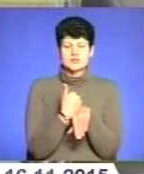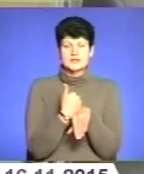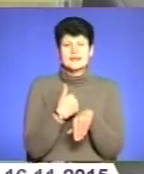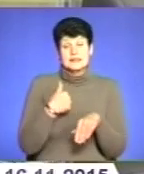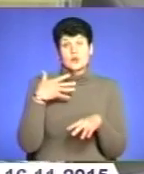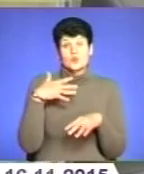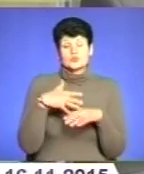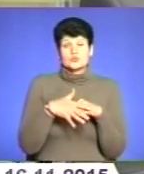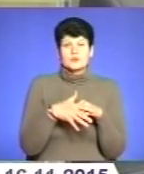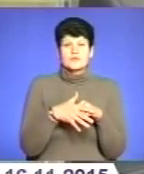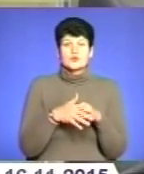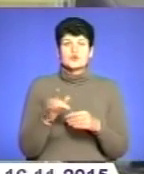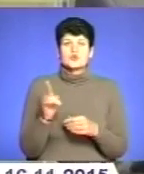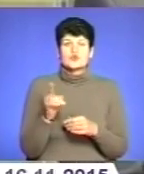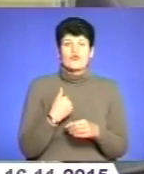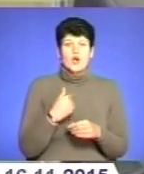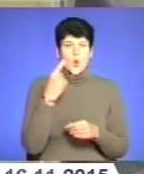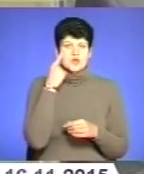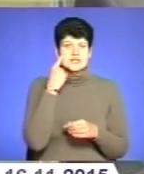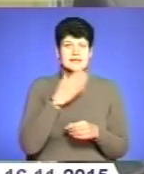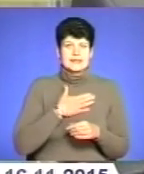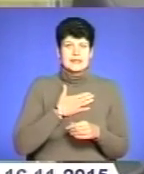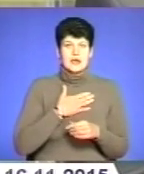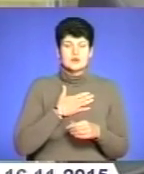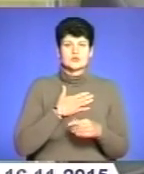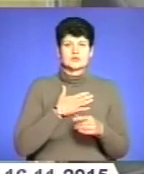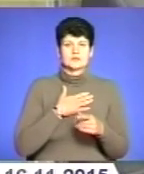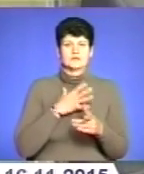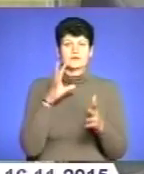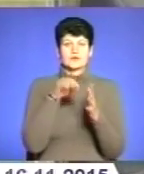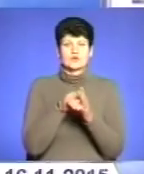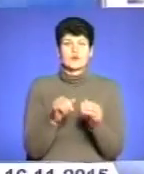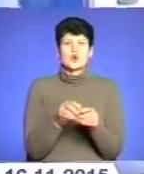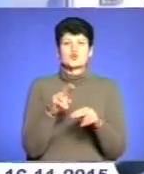так зрозумів, що ви оцінюєте наш колад у розбудову держави.